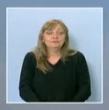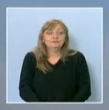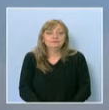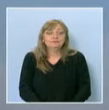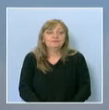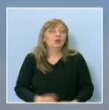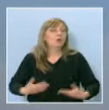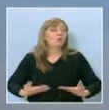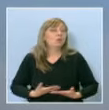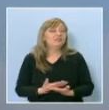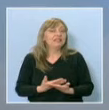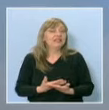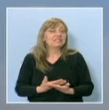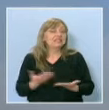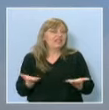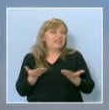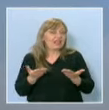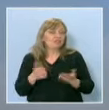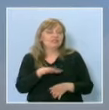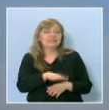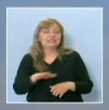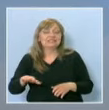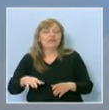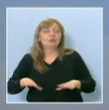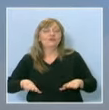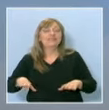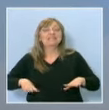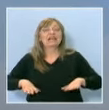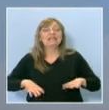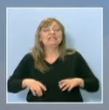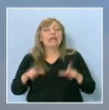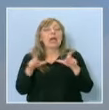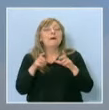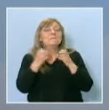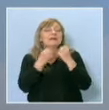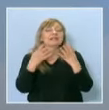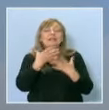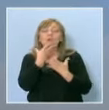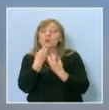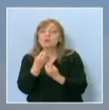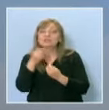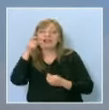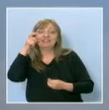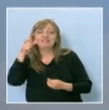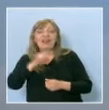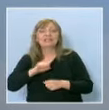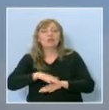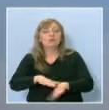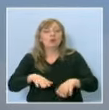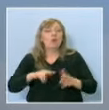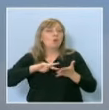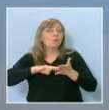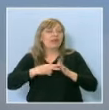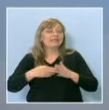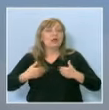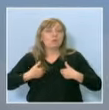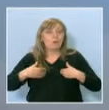По интересен и атрактивен начин, децата от детска градина Маргаритка опознават Варна и морето. Проектът Моят град,